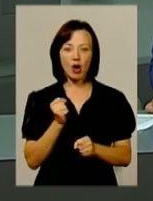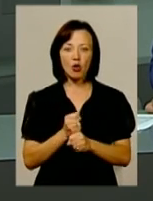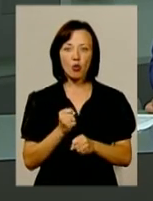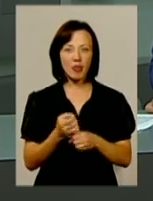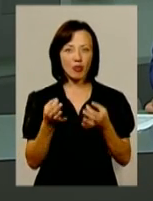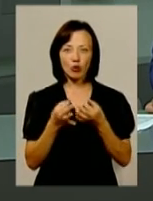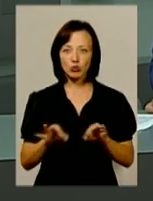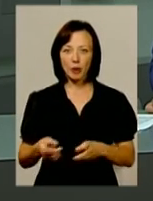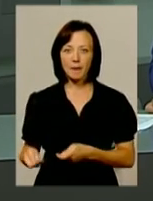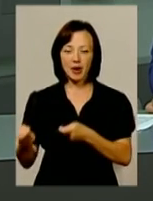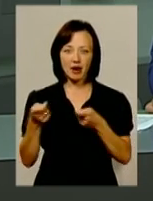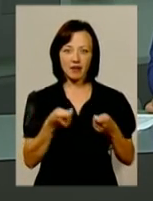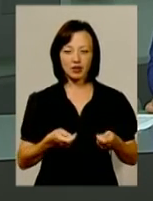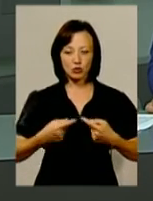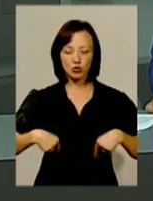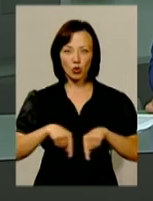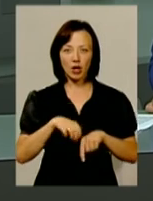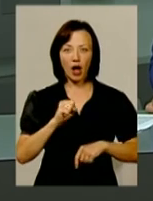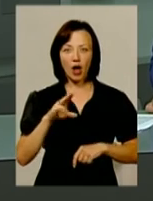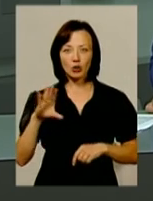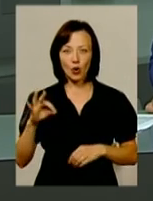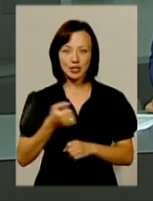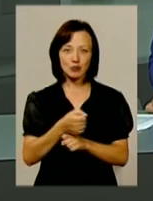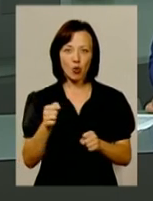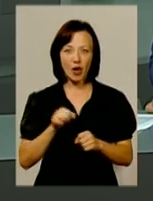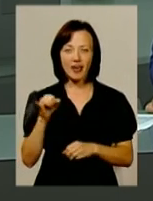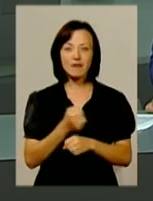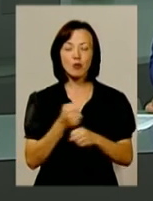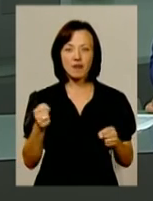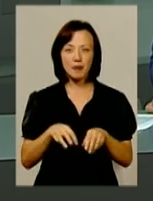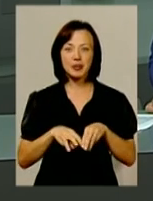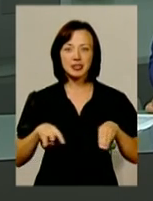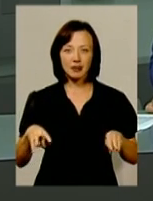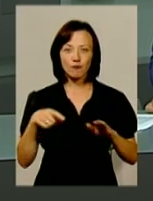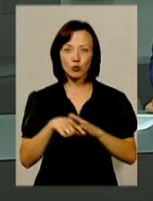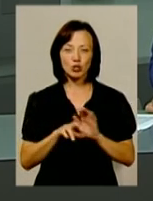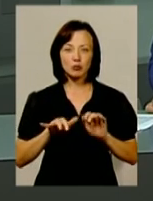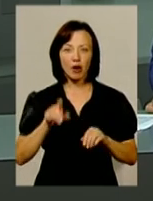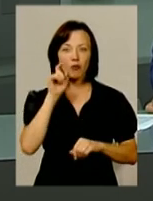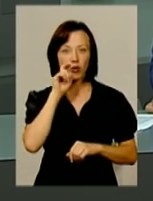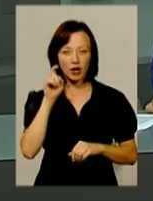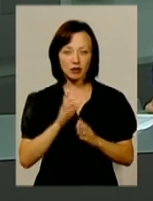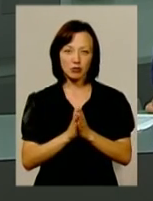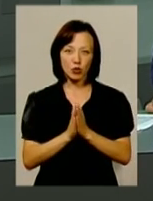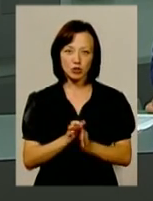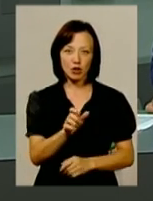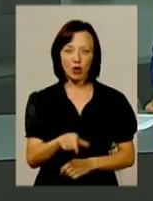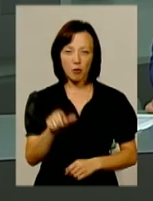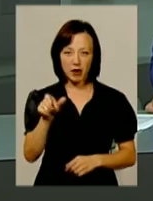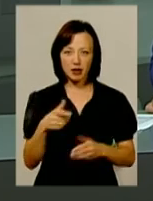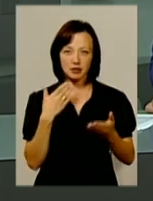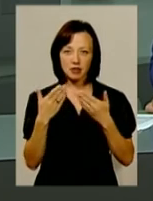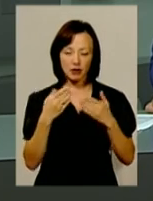допустити перевезення з зони проведення АТО, зброї та вибухівки. Міністерство внутрішніх справ України просить громадян до цього